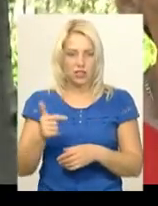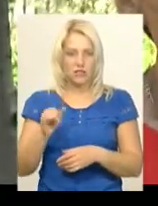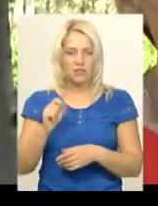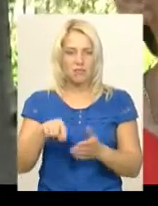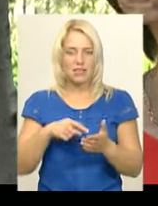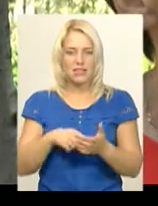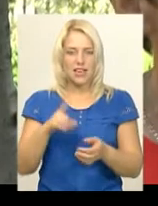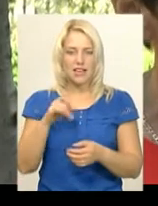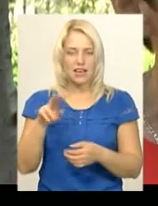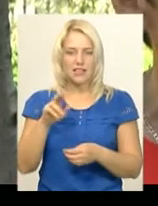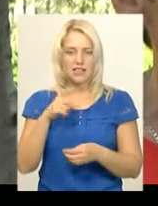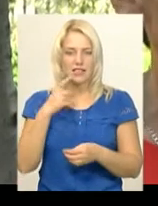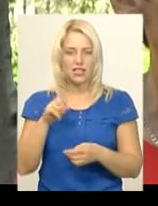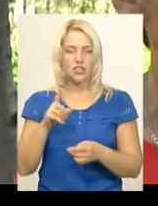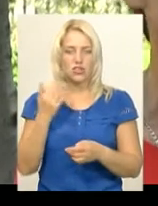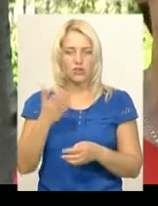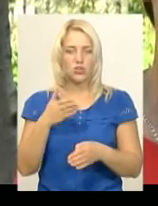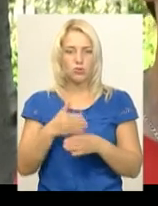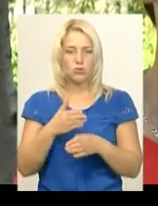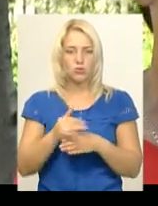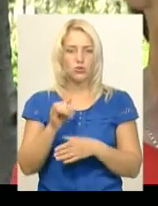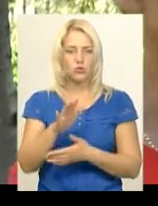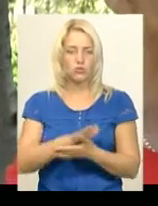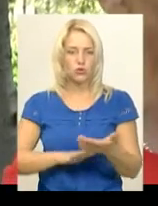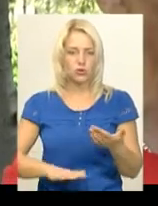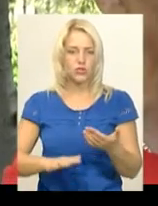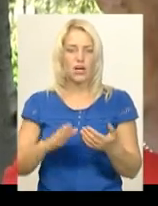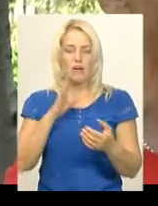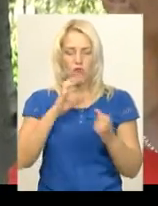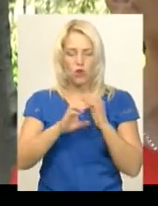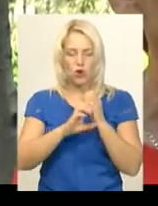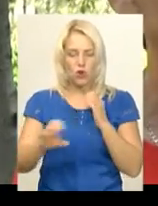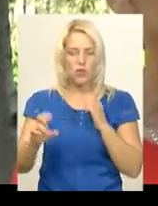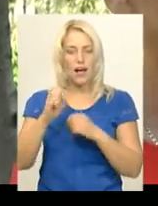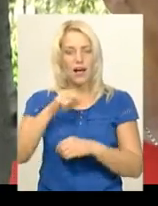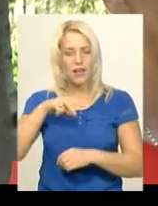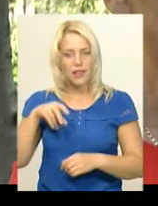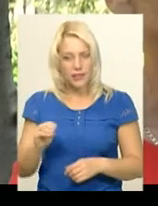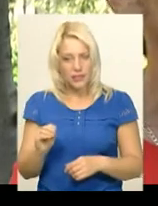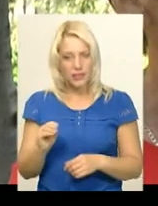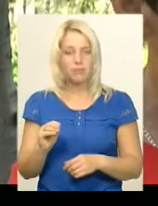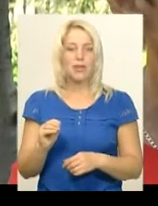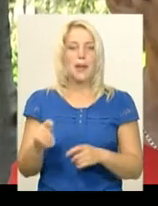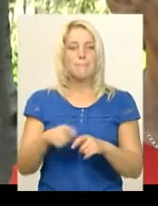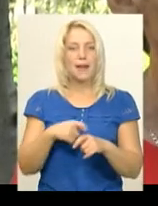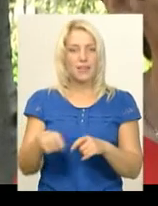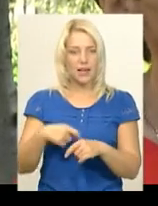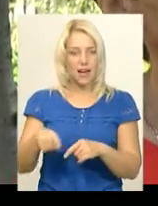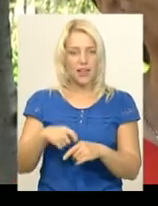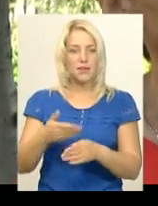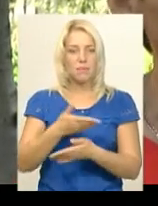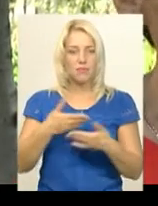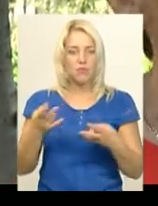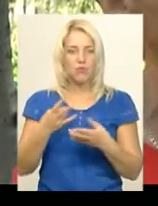сказала, що вони допоможуть у продовженні мережі водогону, але матеріали ми